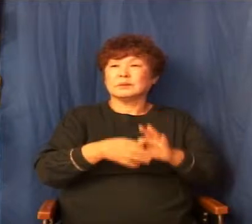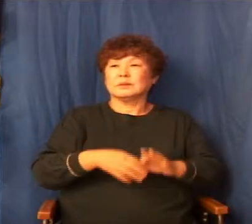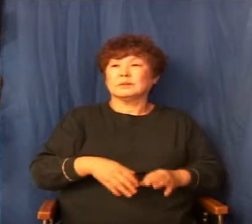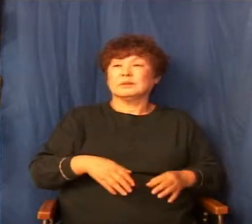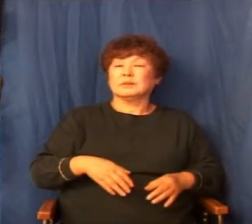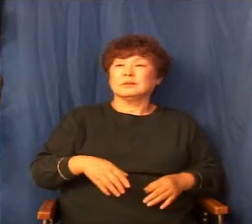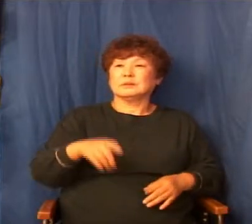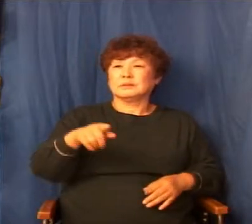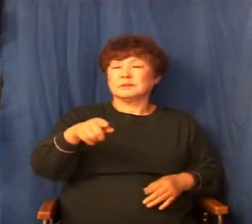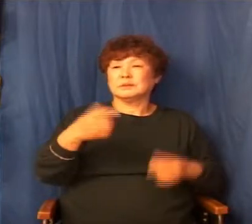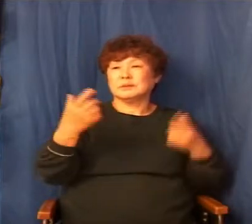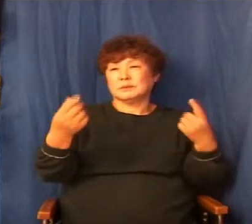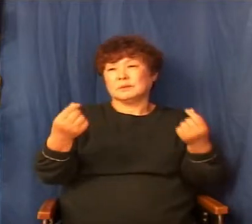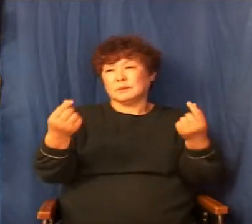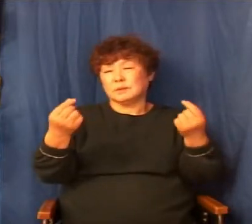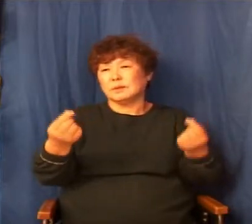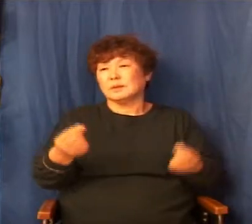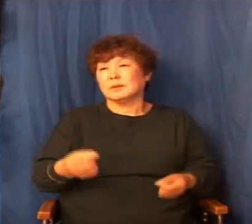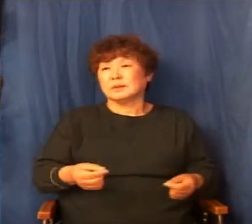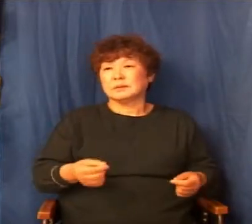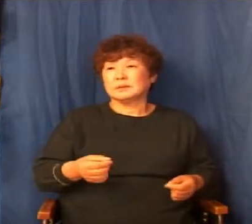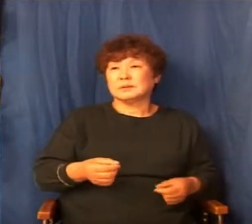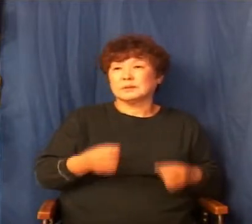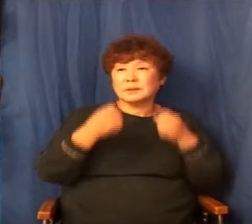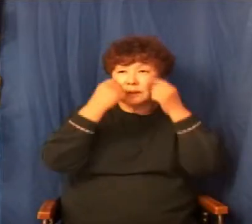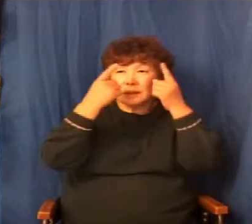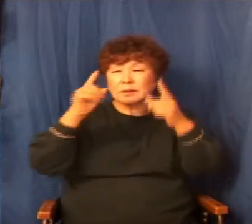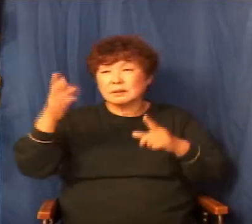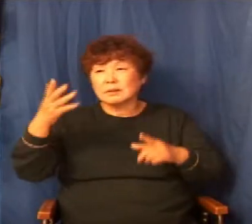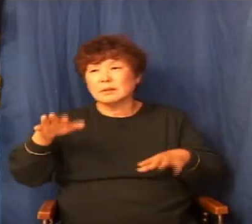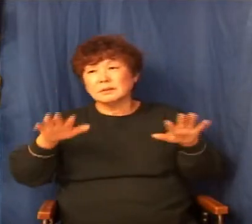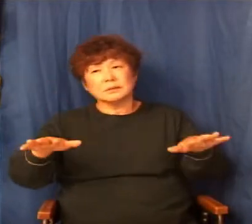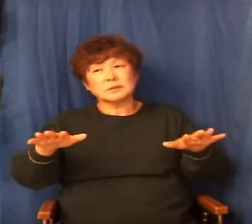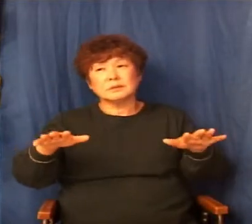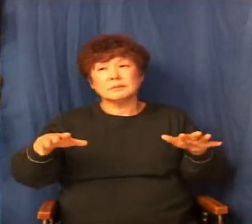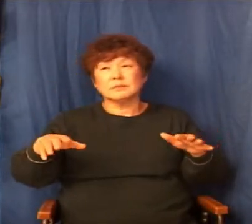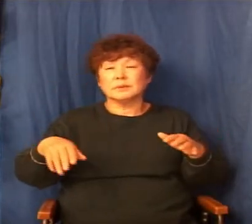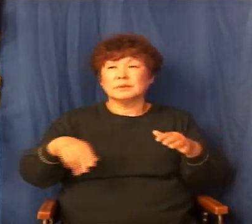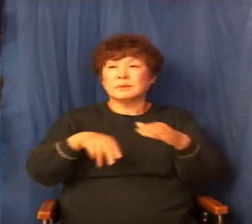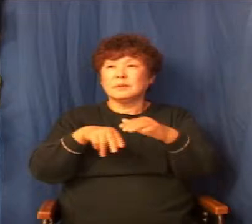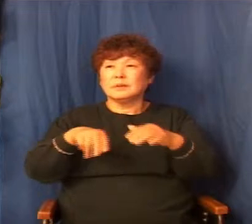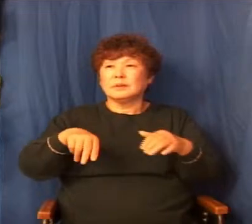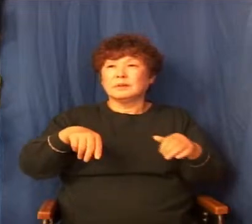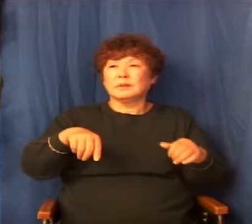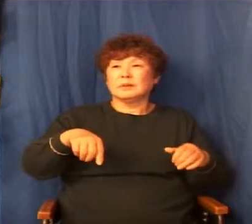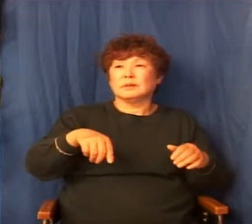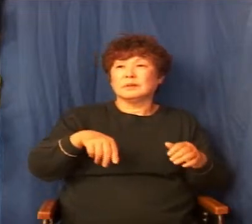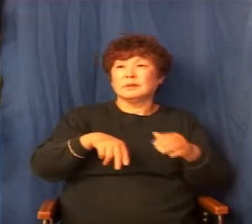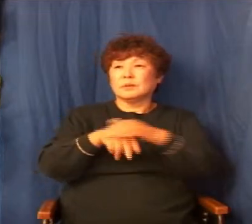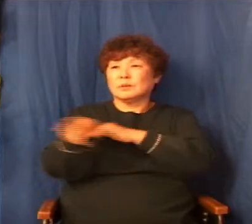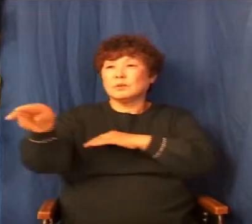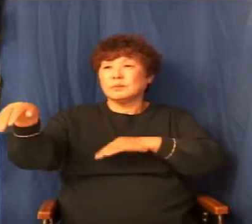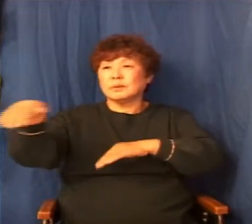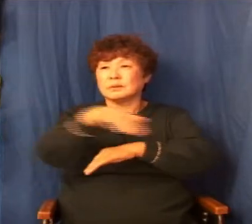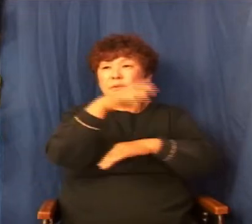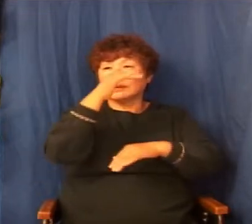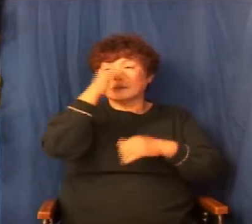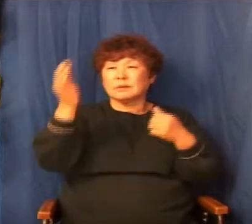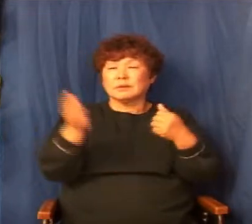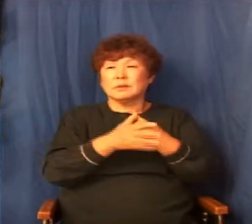판결을 하고 자시고 할 수 있는 시간이 어디 있어요. 그거는 뭐냐면 그때까지 그가 가꾸어져 온